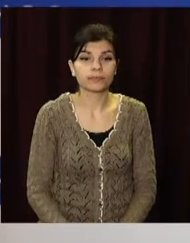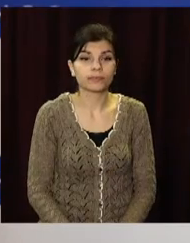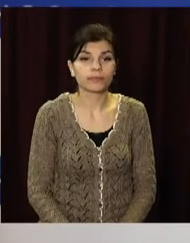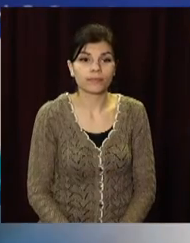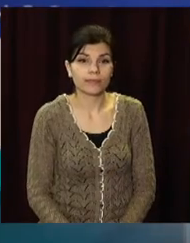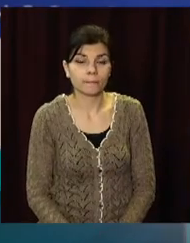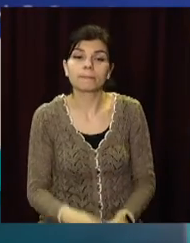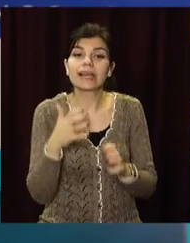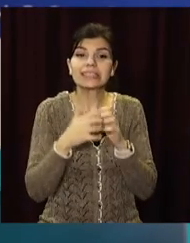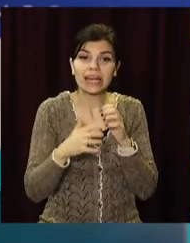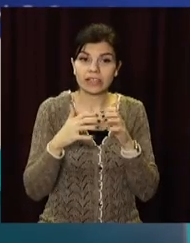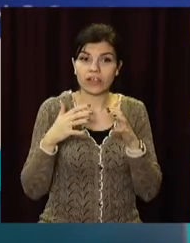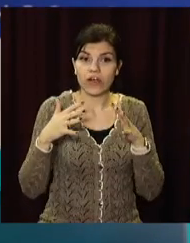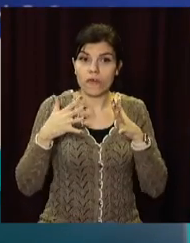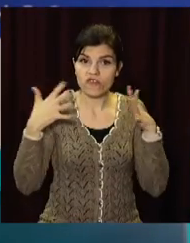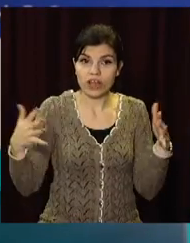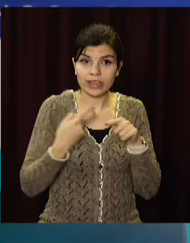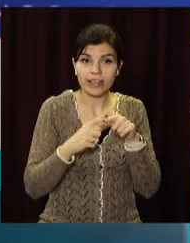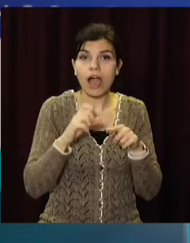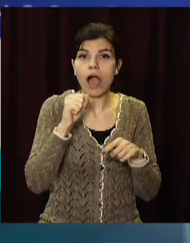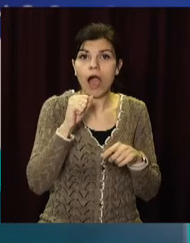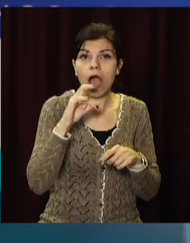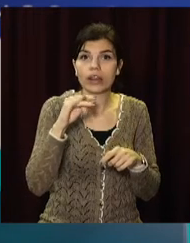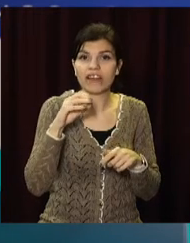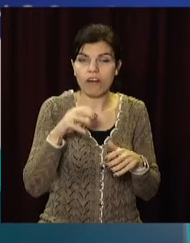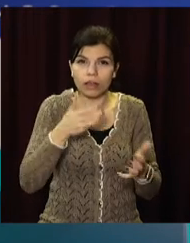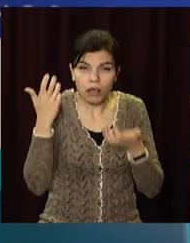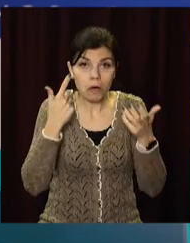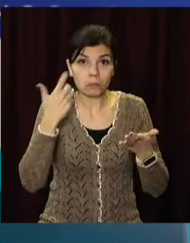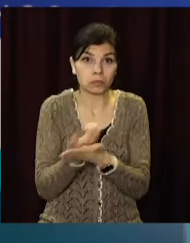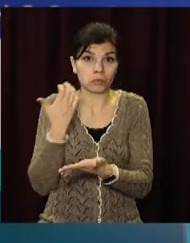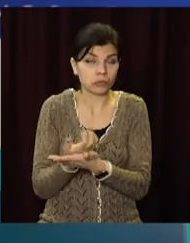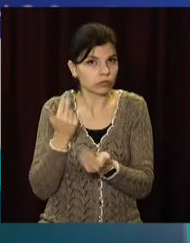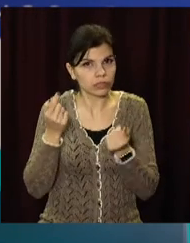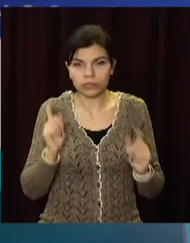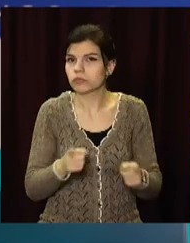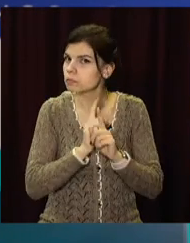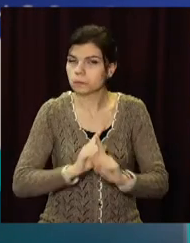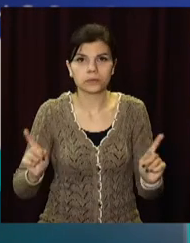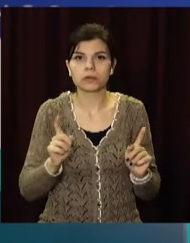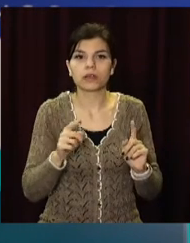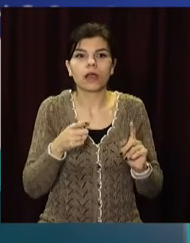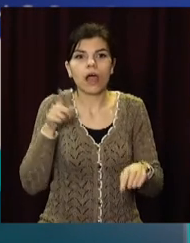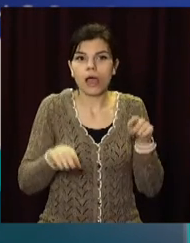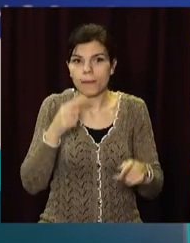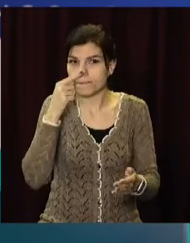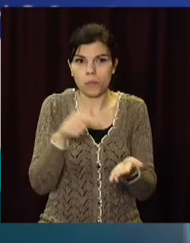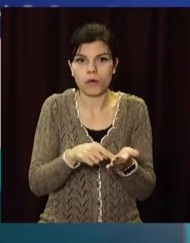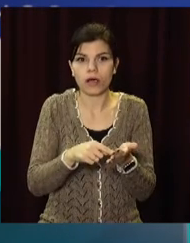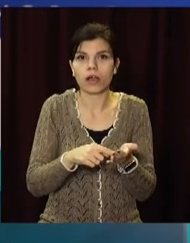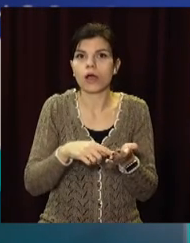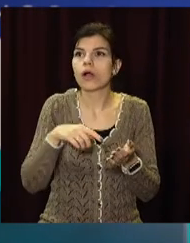Серед великої цієї кількості артефактів є дійсно унікальні вироби, які трапляються дуже рідко в